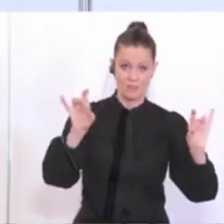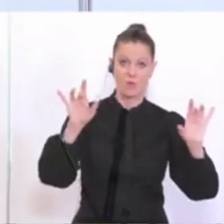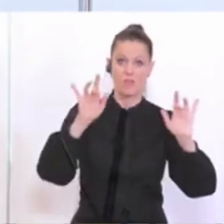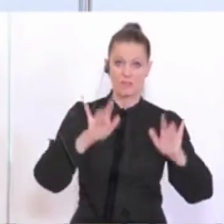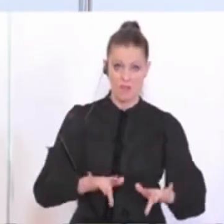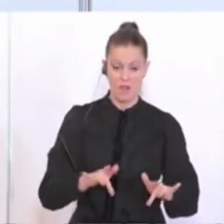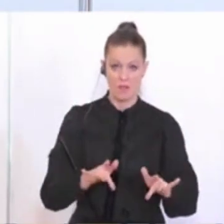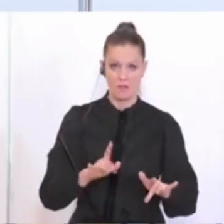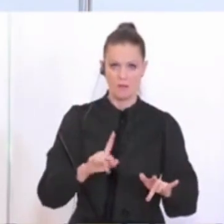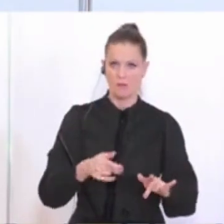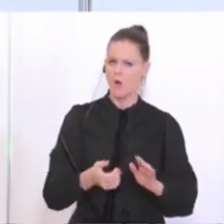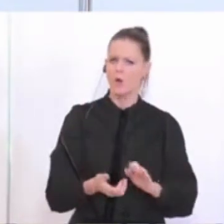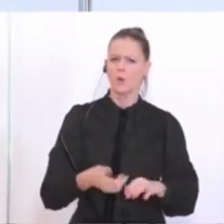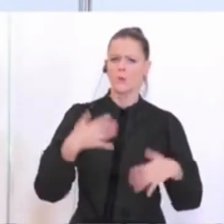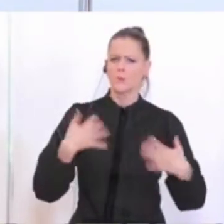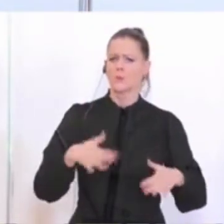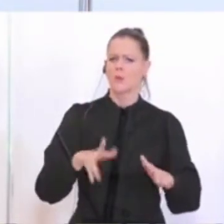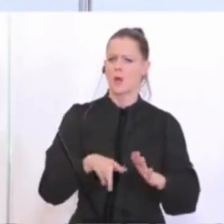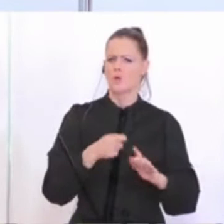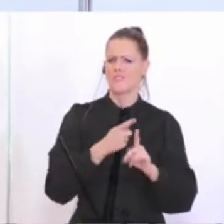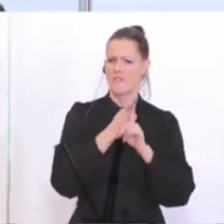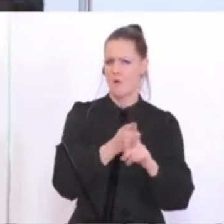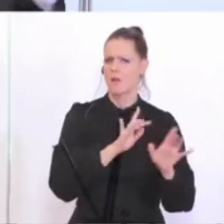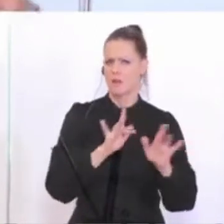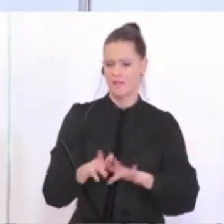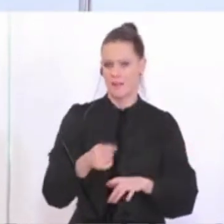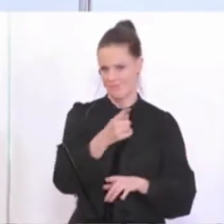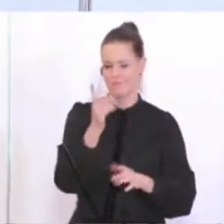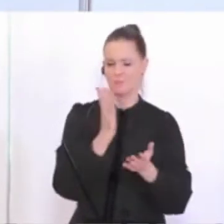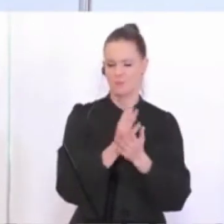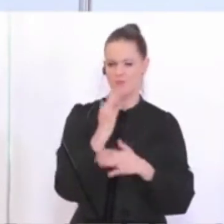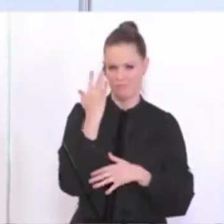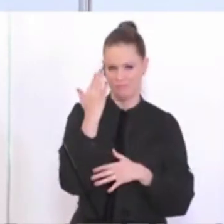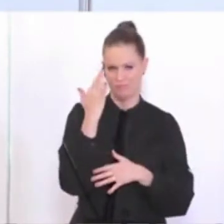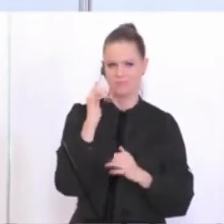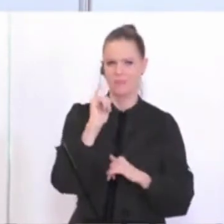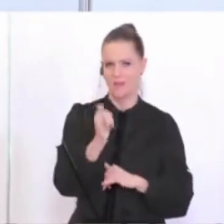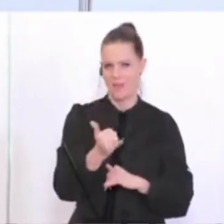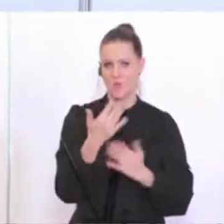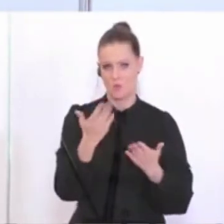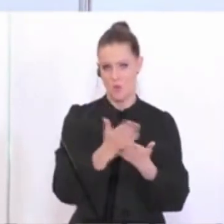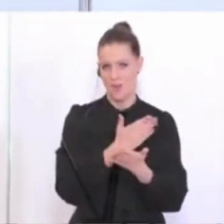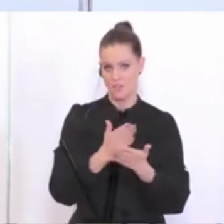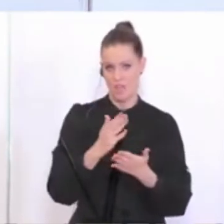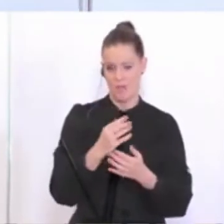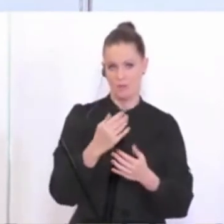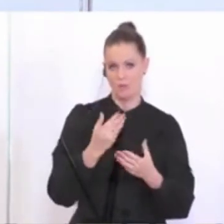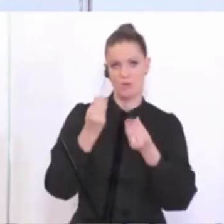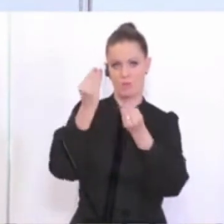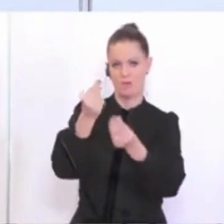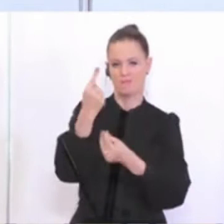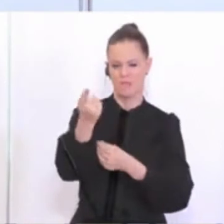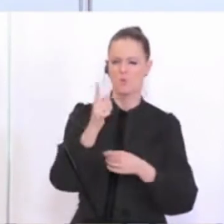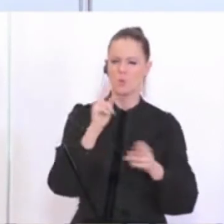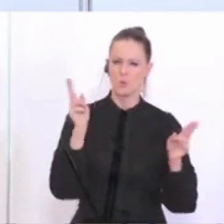weil das hat ja massive Konsequenzen und die überlegen sich das auch. Diese Entscheidungen sind dort. Nur eine kleine